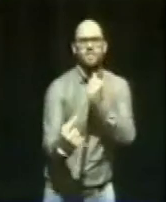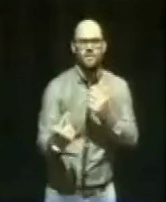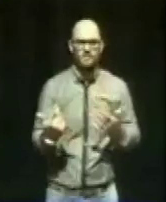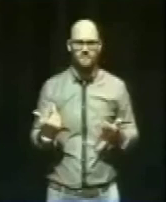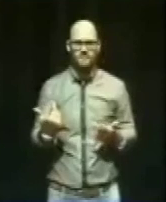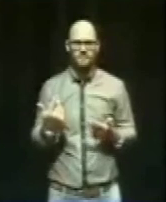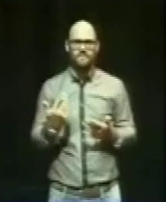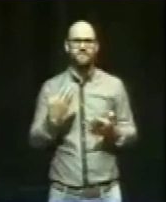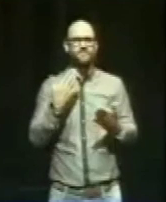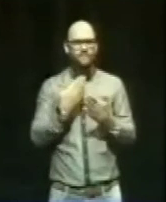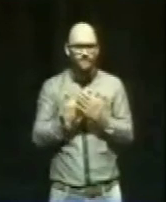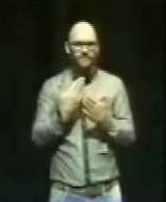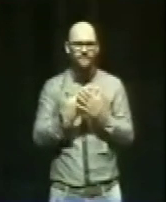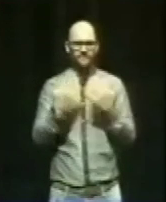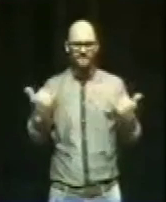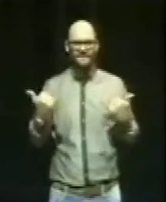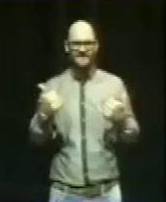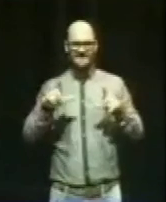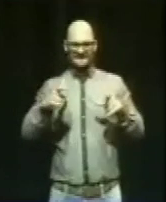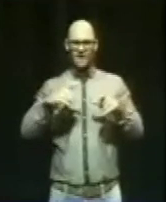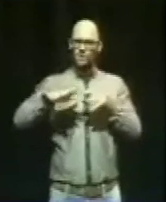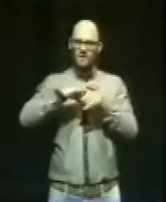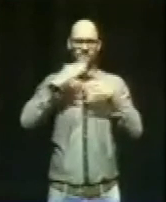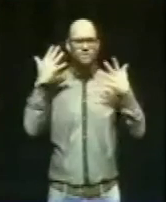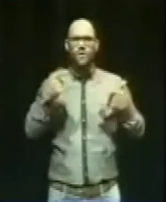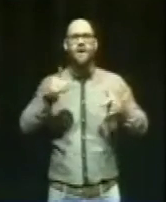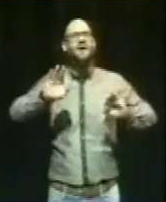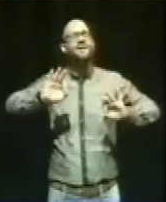Das ist eine gesellschaftliche Katastrophe.